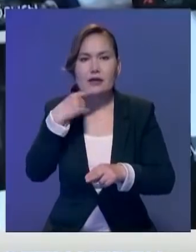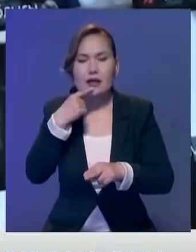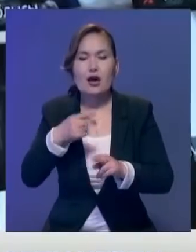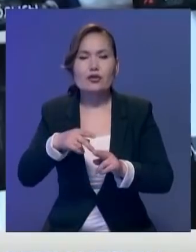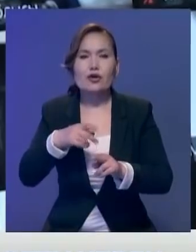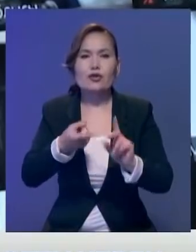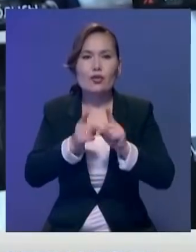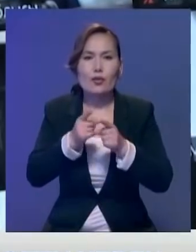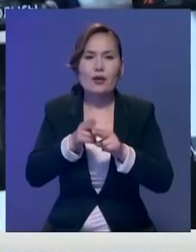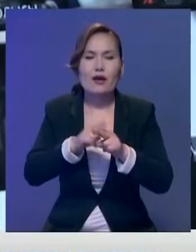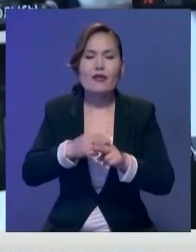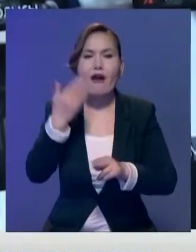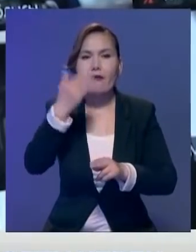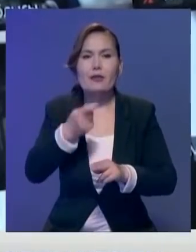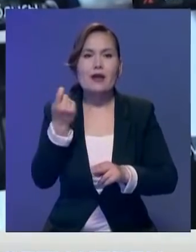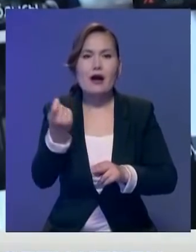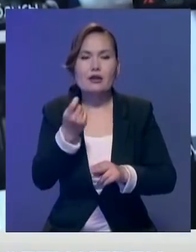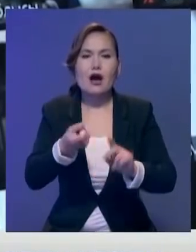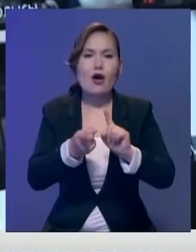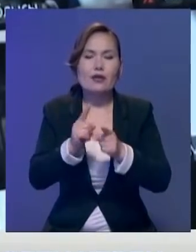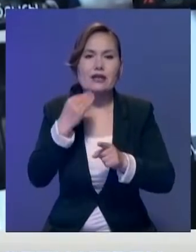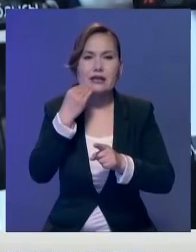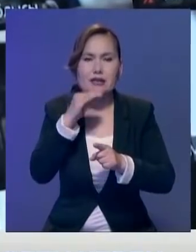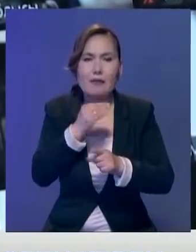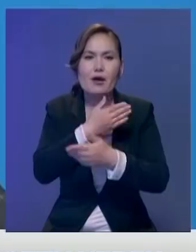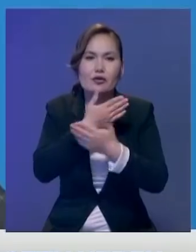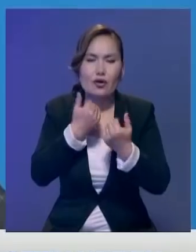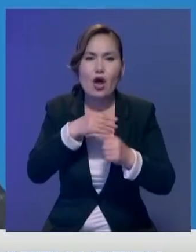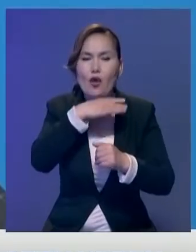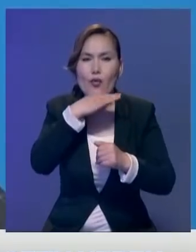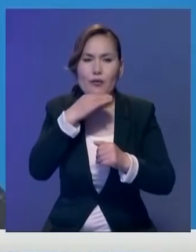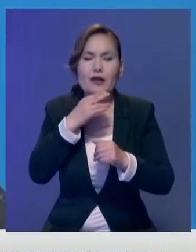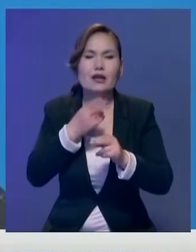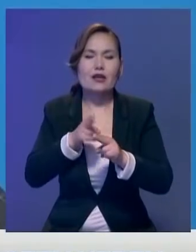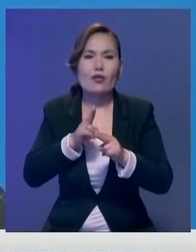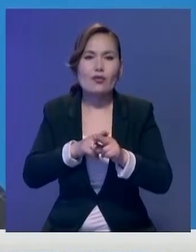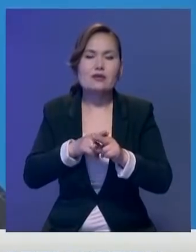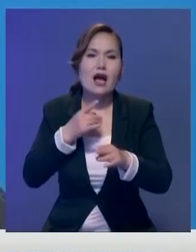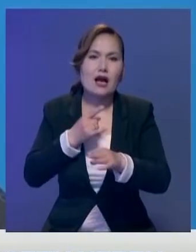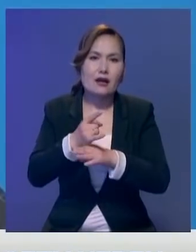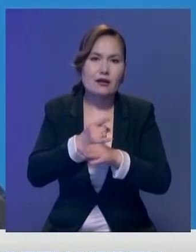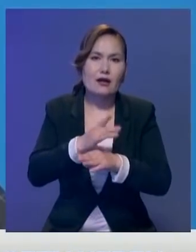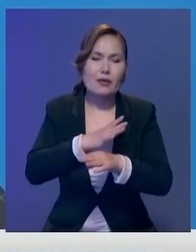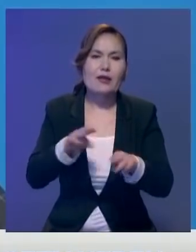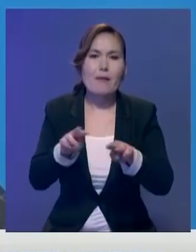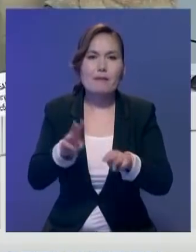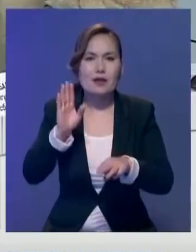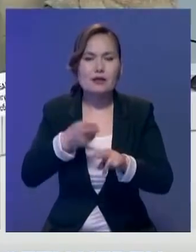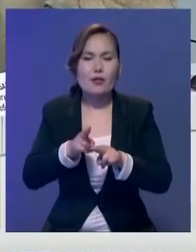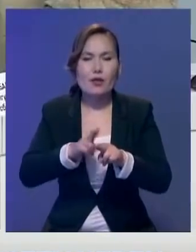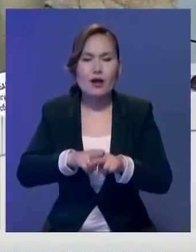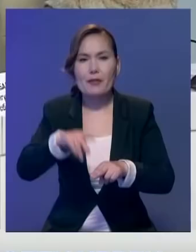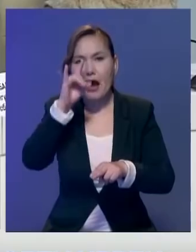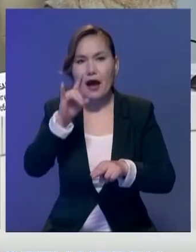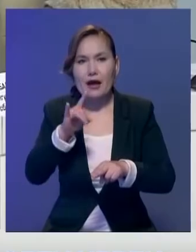дубляждылған фильмдердің аздығы аударманың сапасына ғасыты сынып кірлергіп, мәніне және спорт министері алдағы уақытта бұл осыңстар